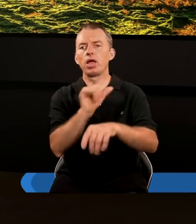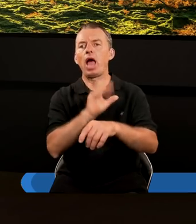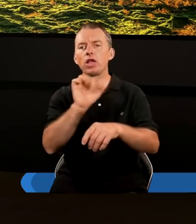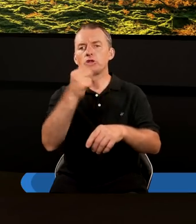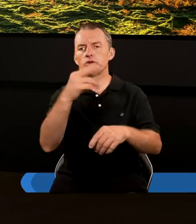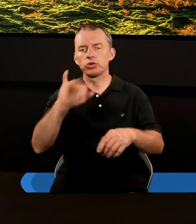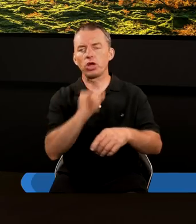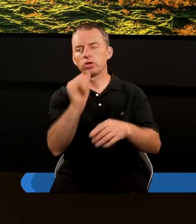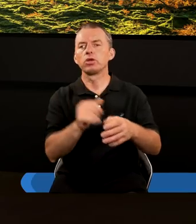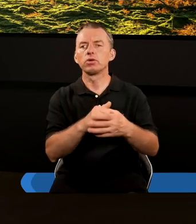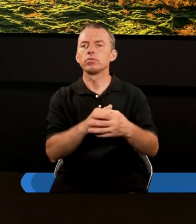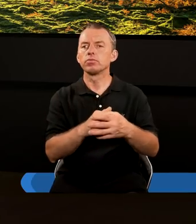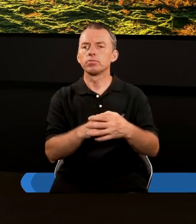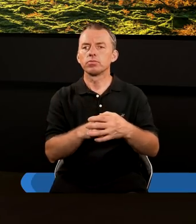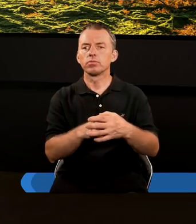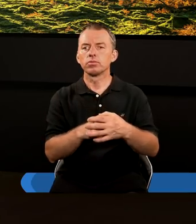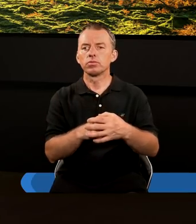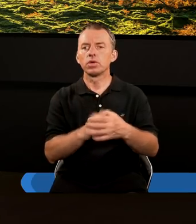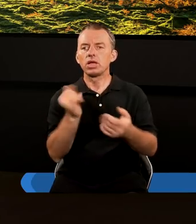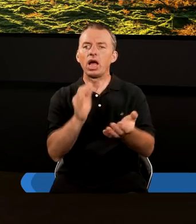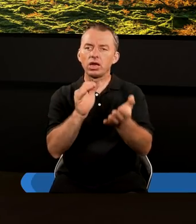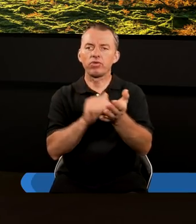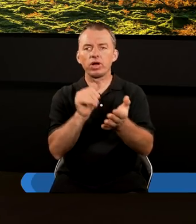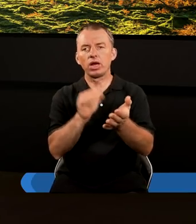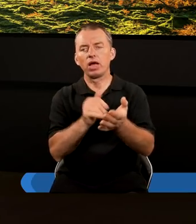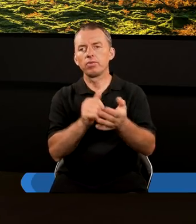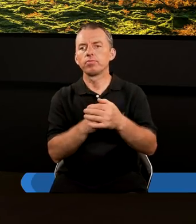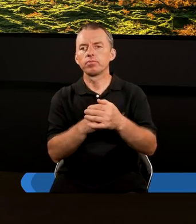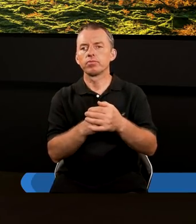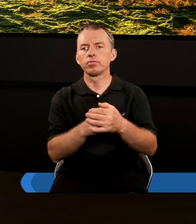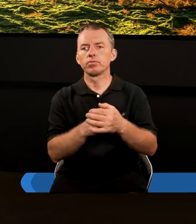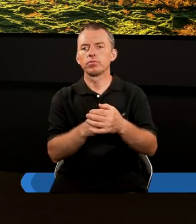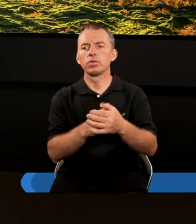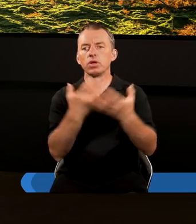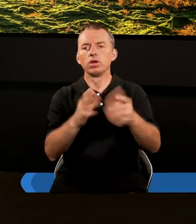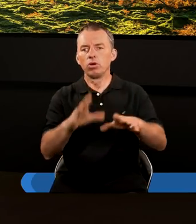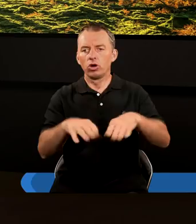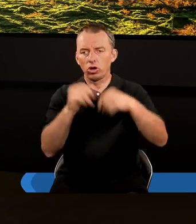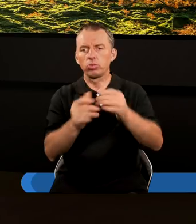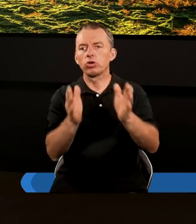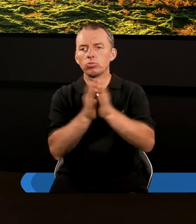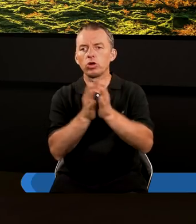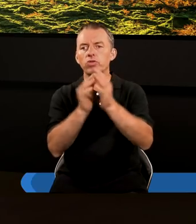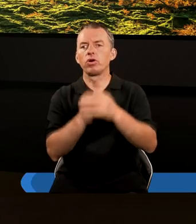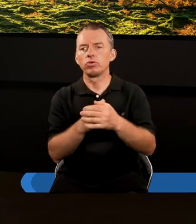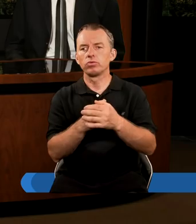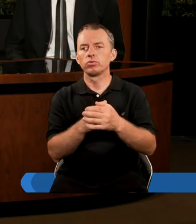imię Andrzej. I jak zwykle chcemy rozpocząć modlitwą.